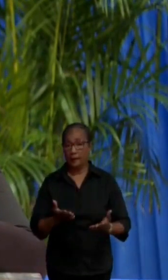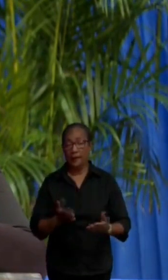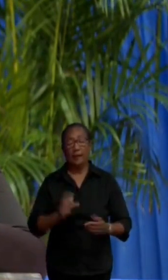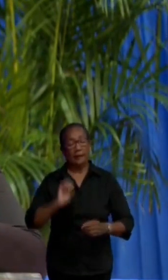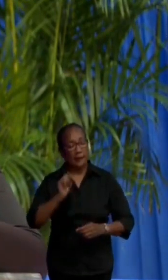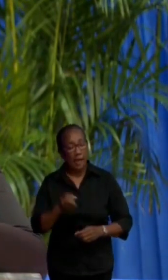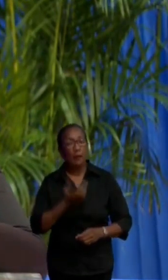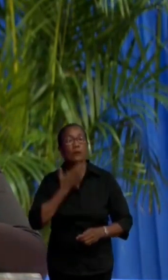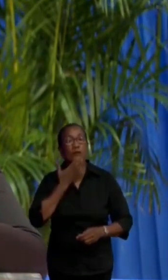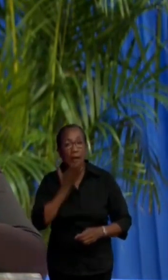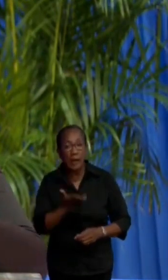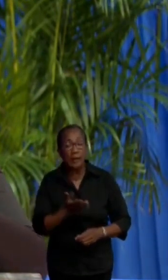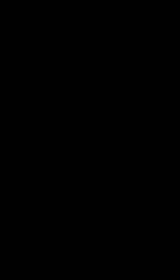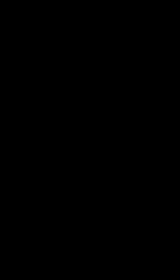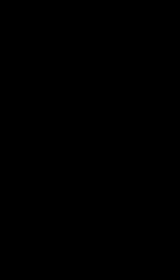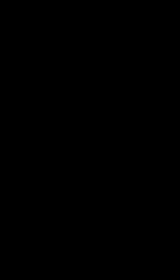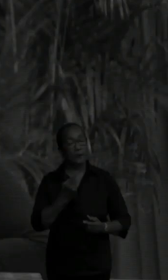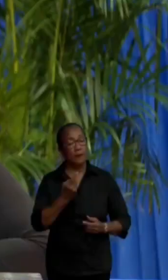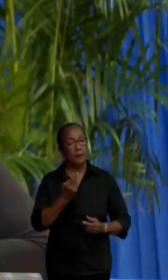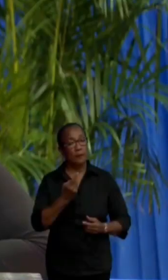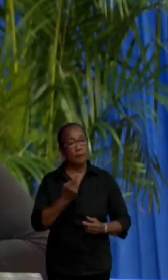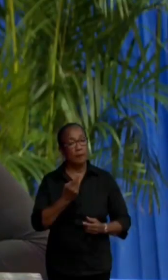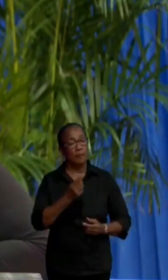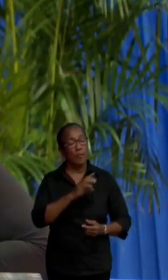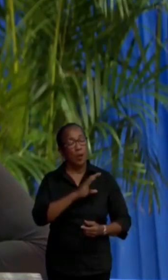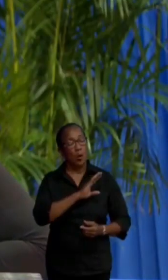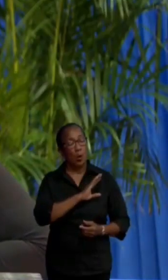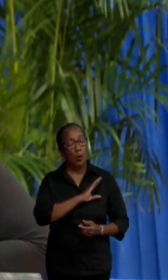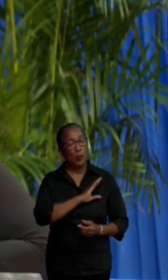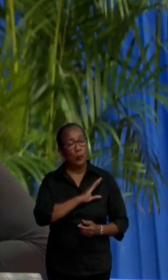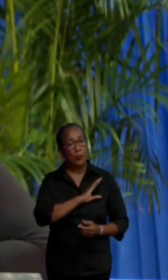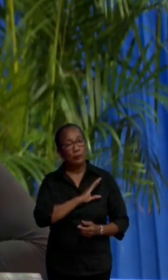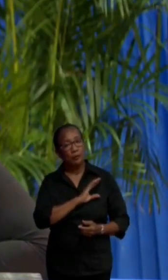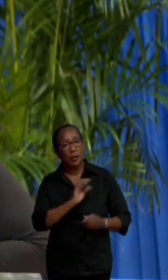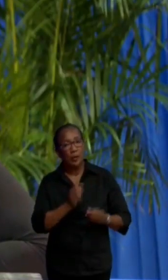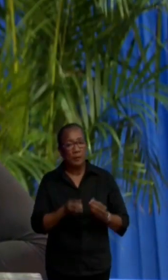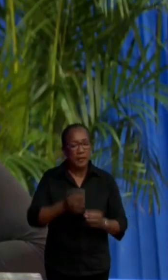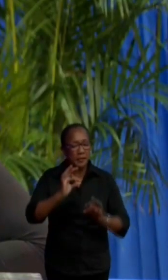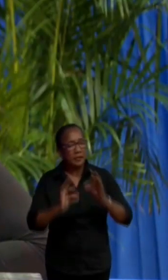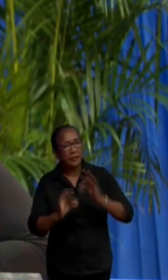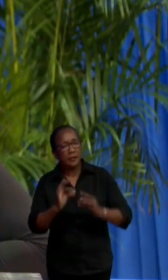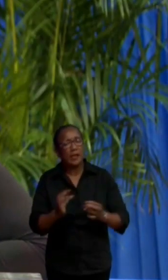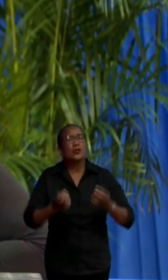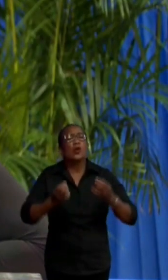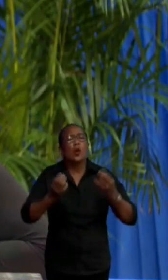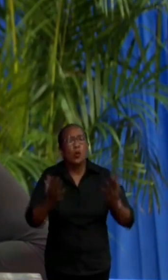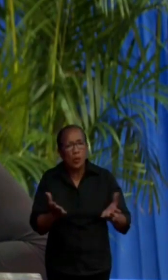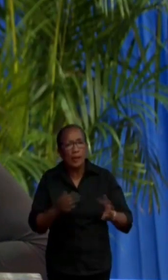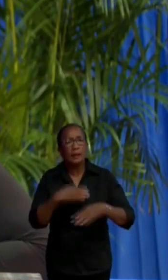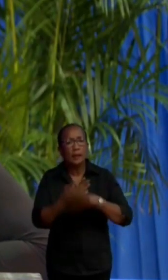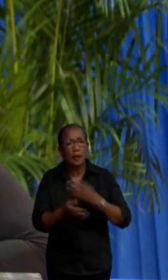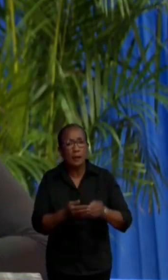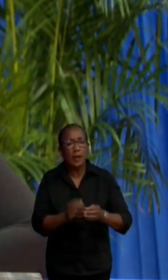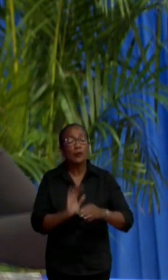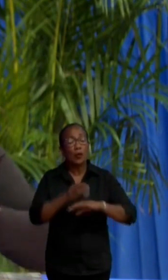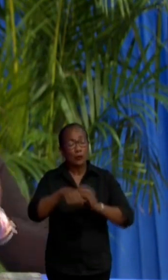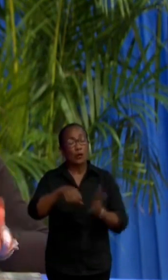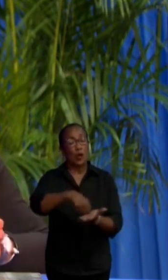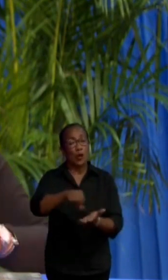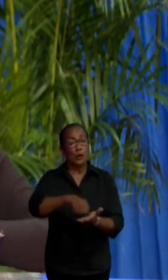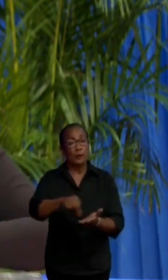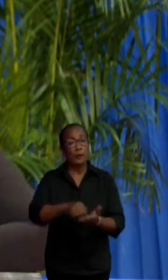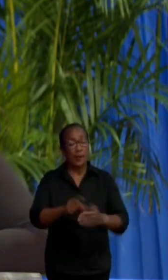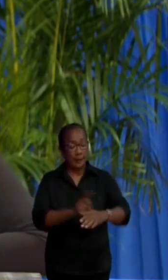om uitsluitend te komen. We hebben het een beetje getest hoe het aan toe gaat voor wat betreft de uitbetalingen